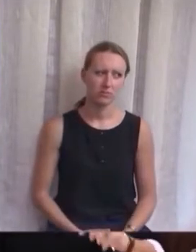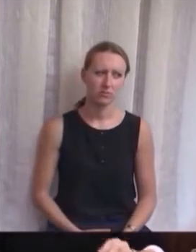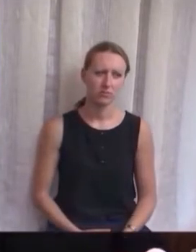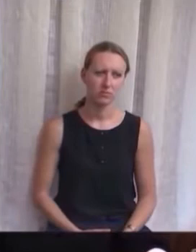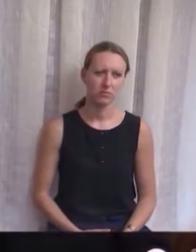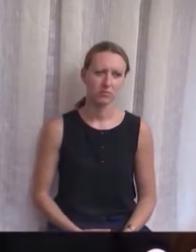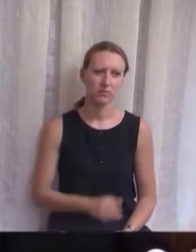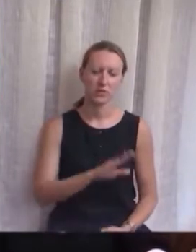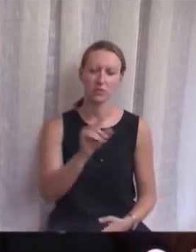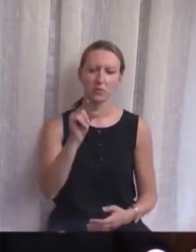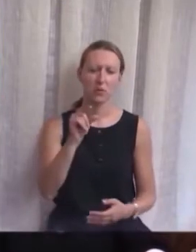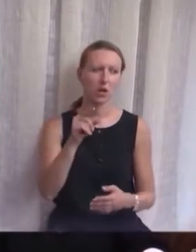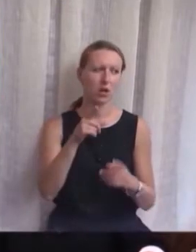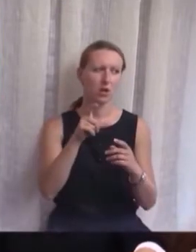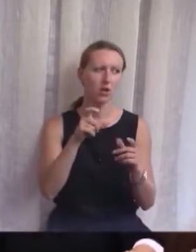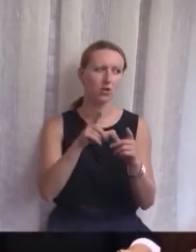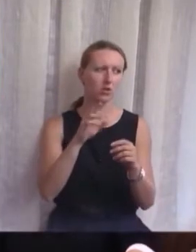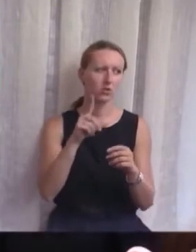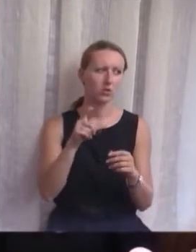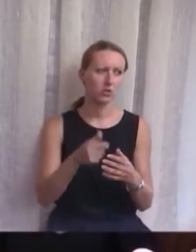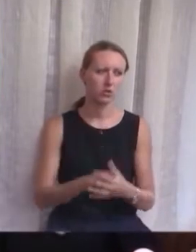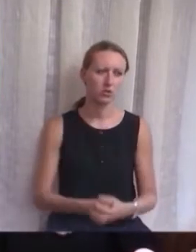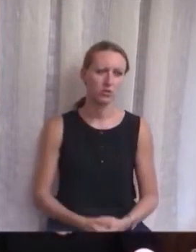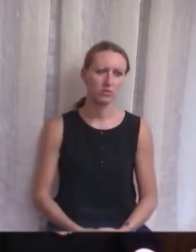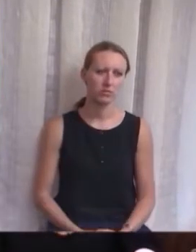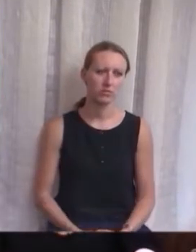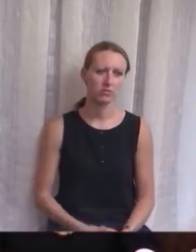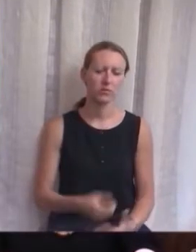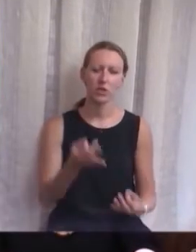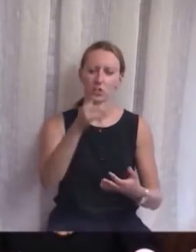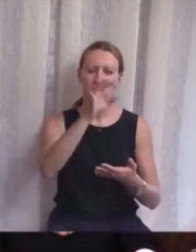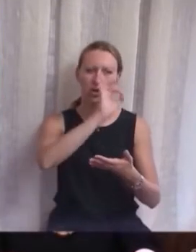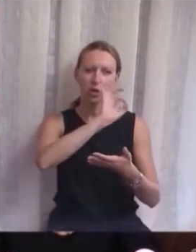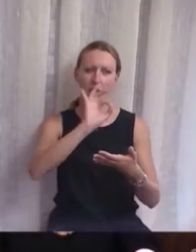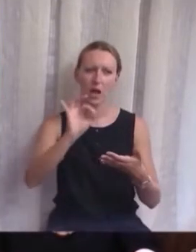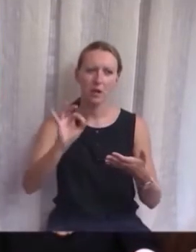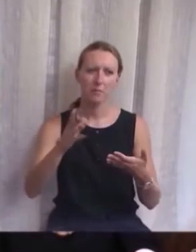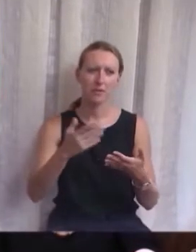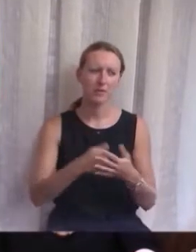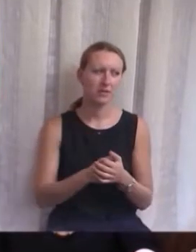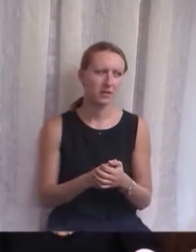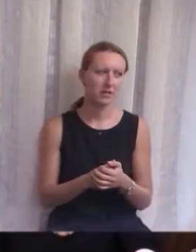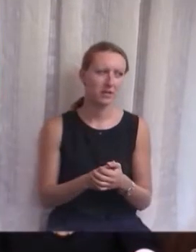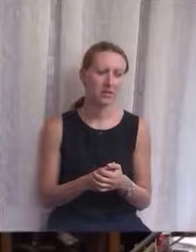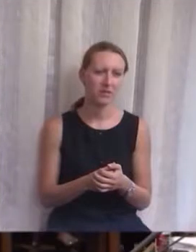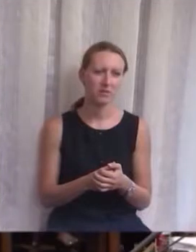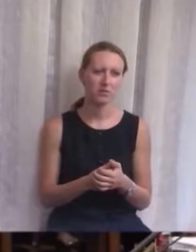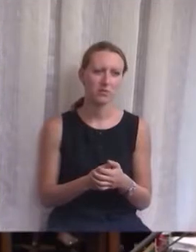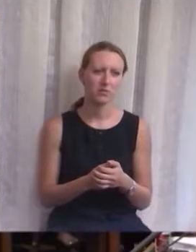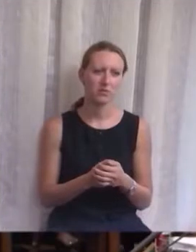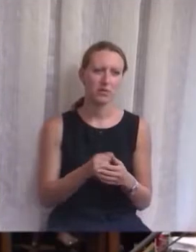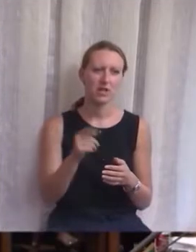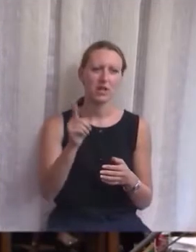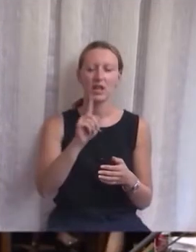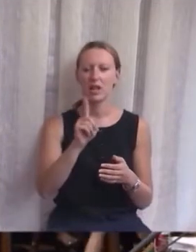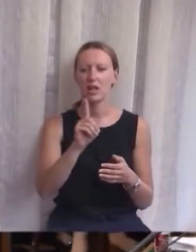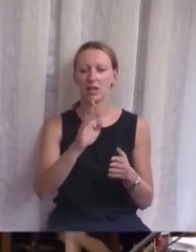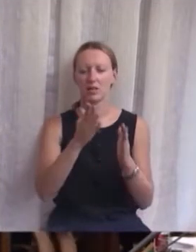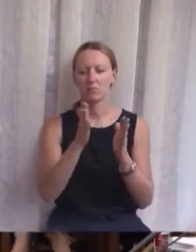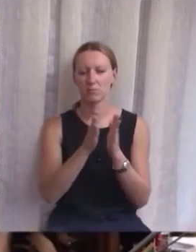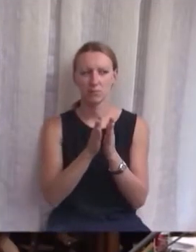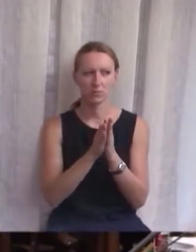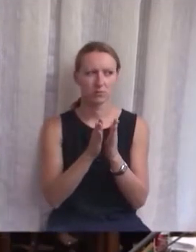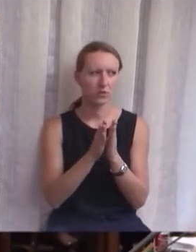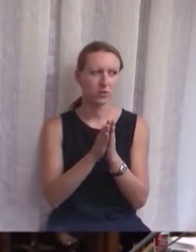malo. Kolega Čurić, nešto ste napisali, baš ste ne vidi. Gledajte, ne, ne, nema diskusije, gledajte, samo